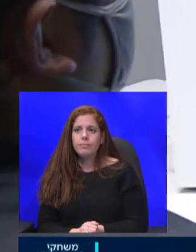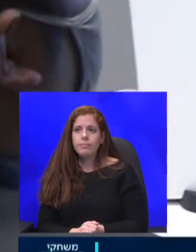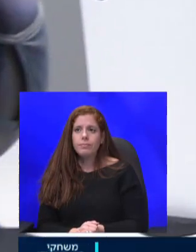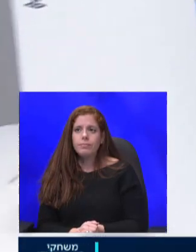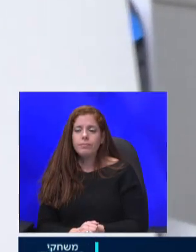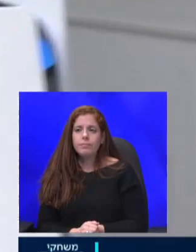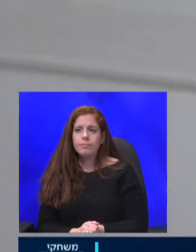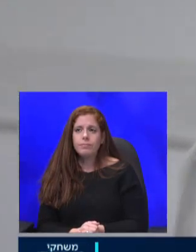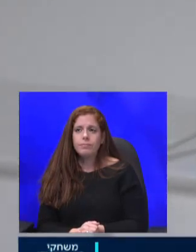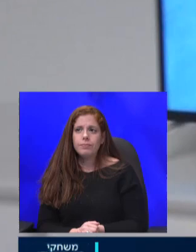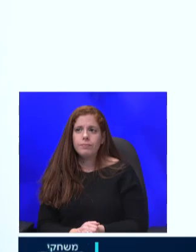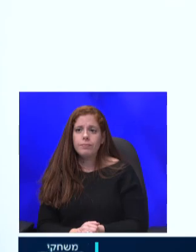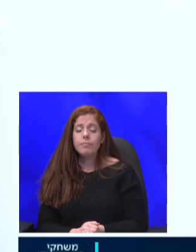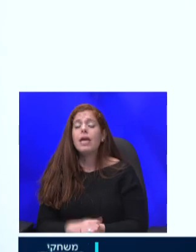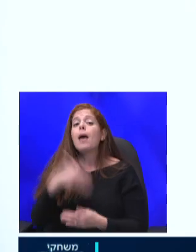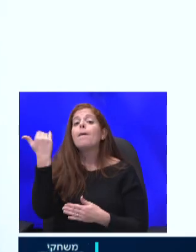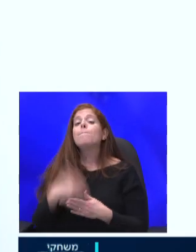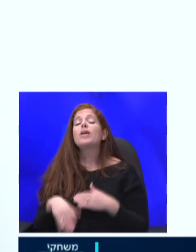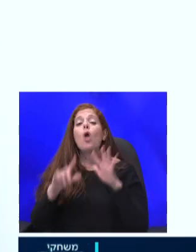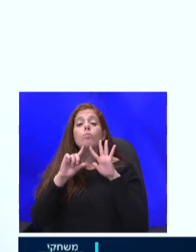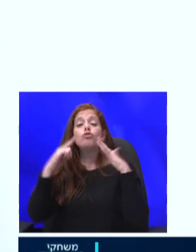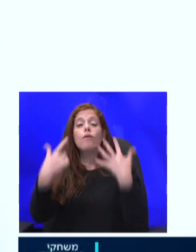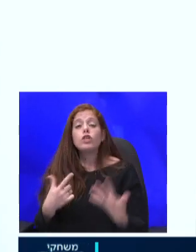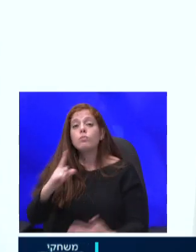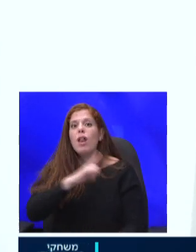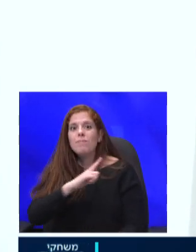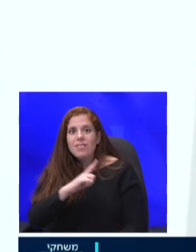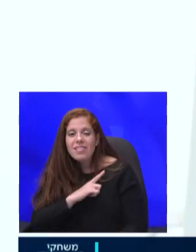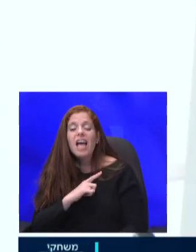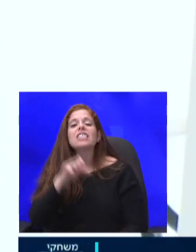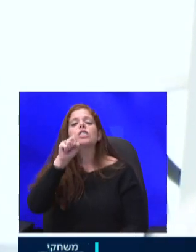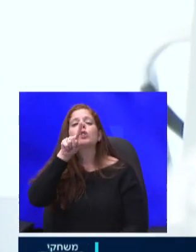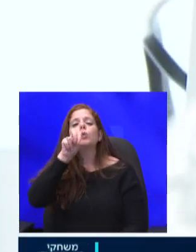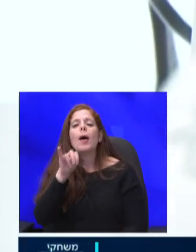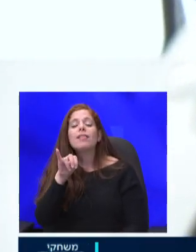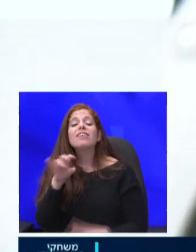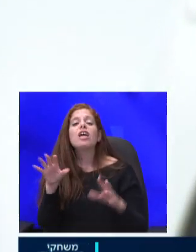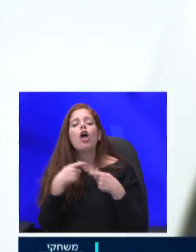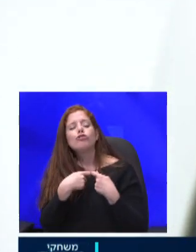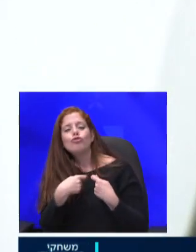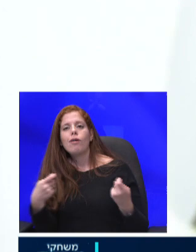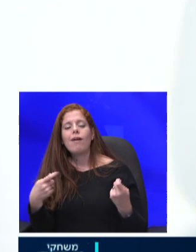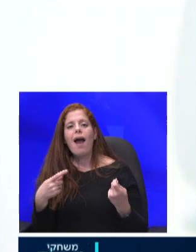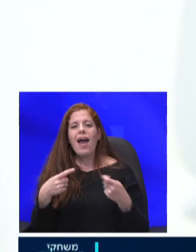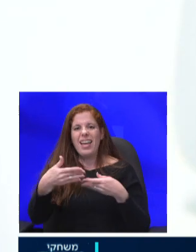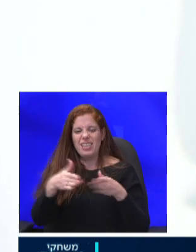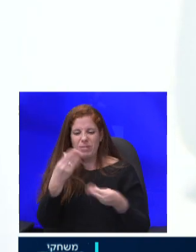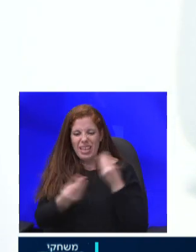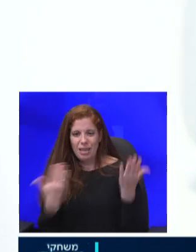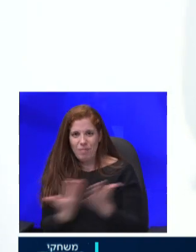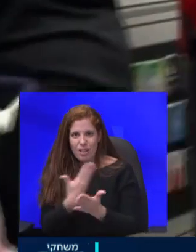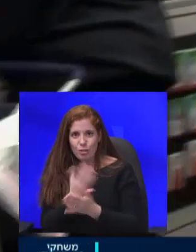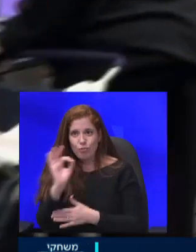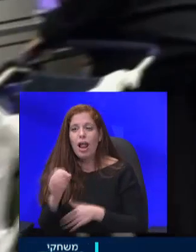בתום שבע שנים של המתנה וציפייה, סוני השיקה הלילה ברחבי העולם את קונסולת המשחקים החדשה שלה, הפלייסטיישן 5.